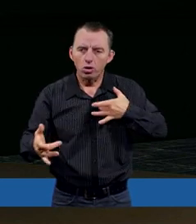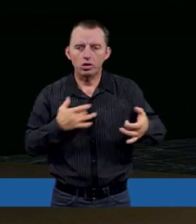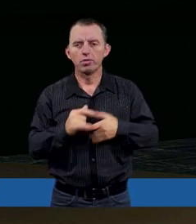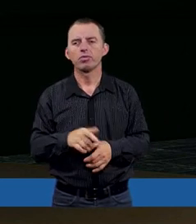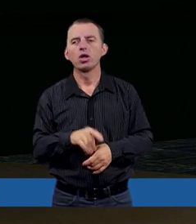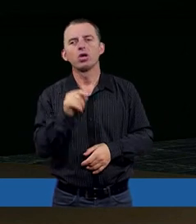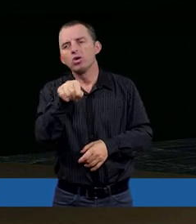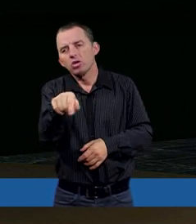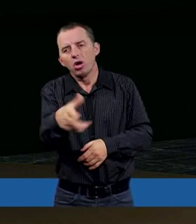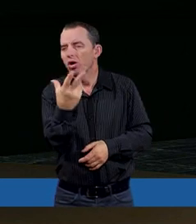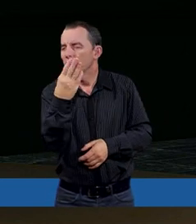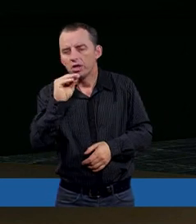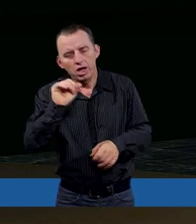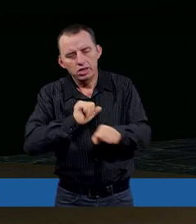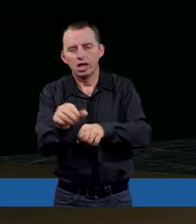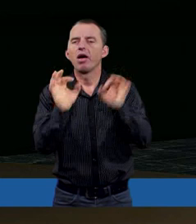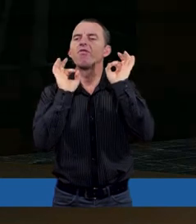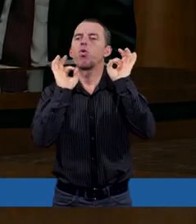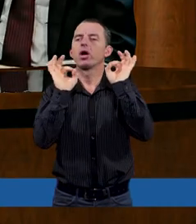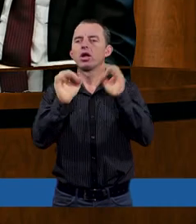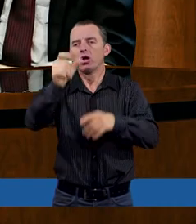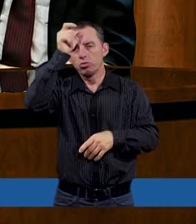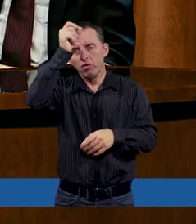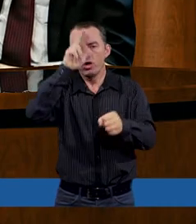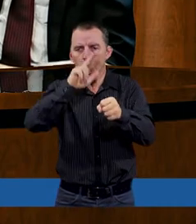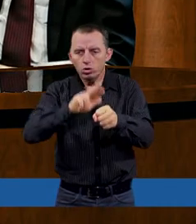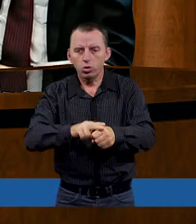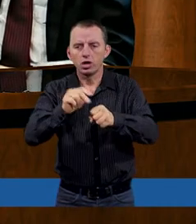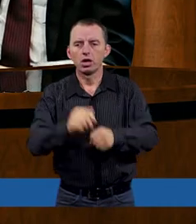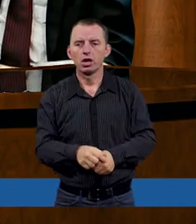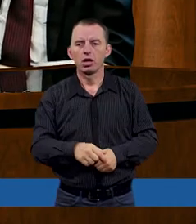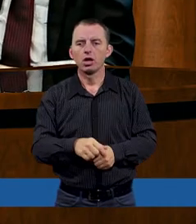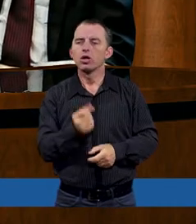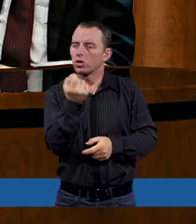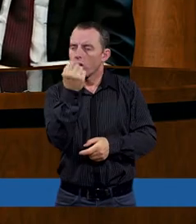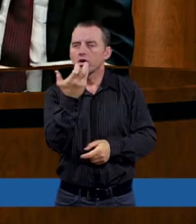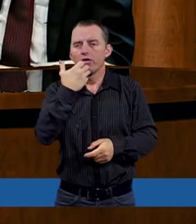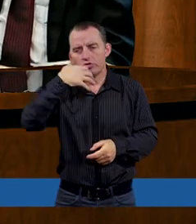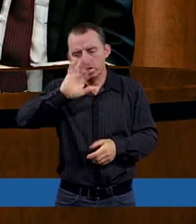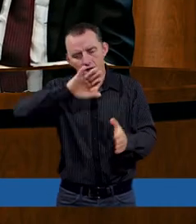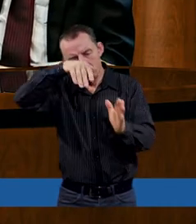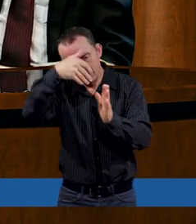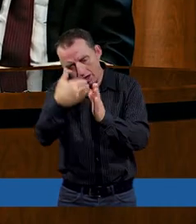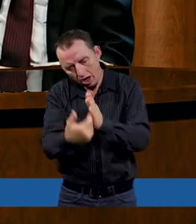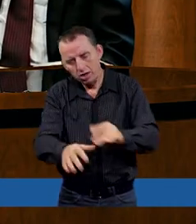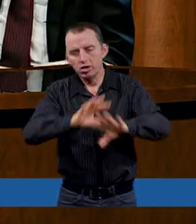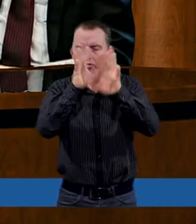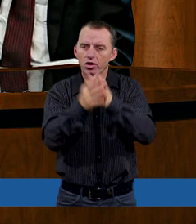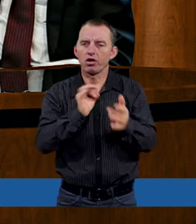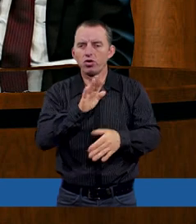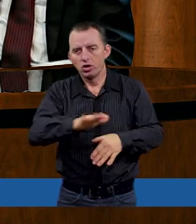no to nie jest właściwe. Do człowieka, który troszkę wcześniej stracił wszystkie swoje dzieci